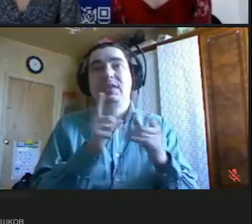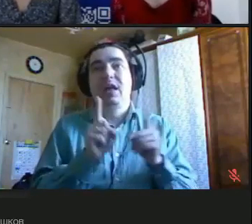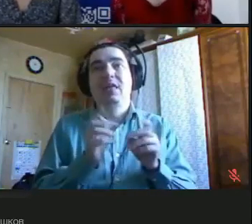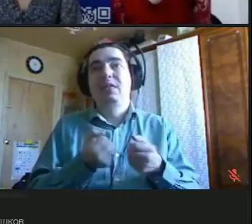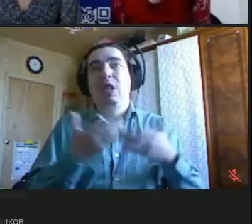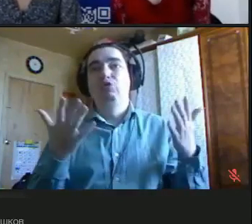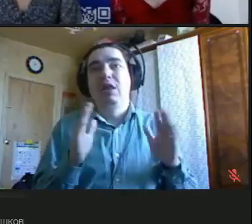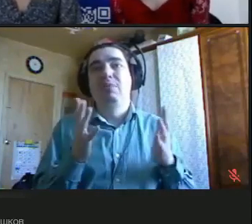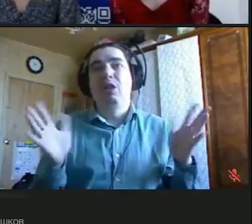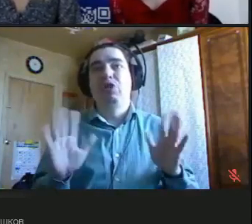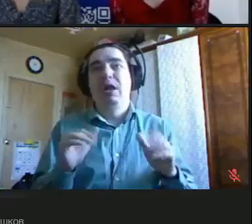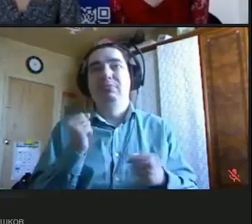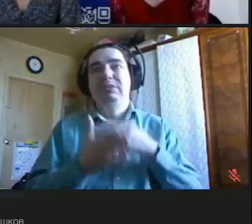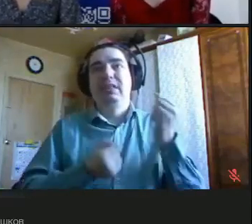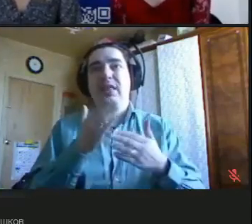уже Татьяне рассказала,